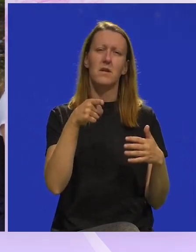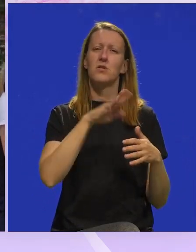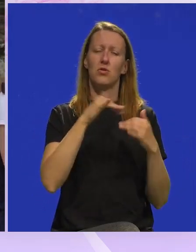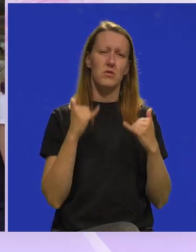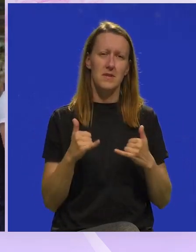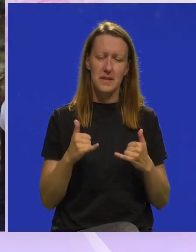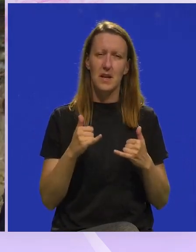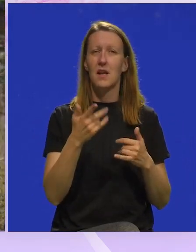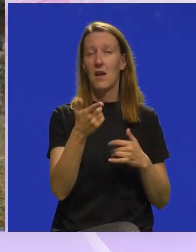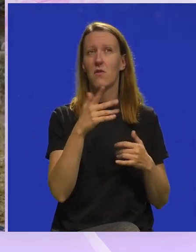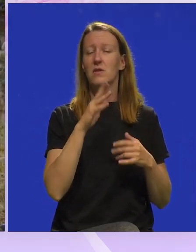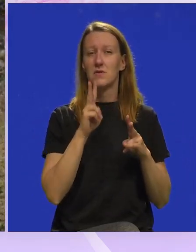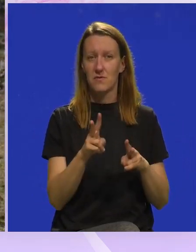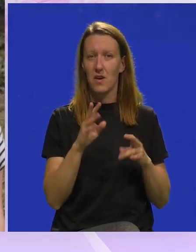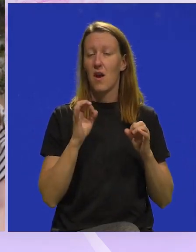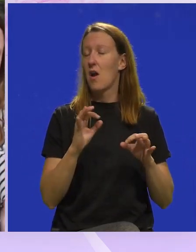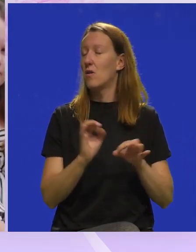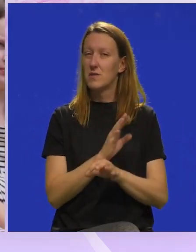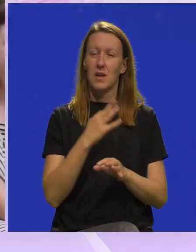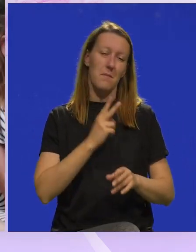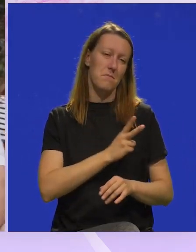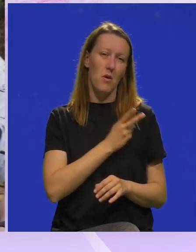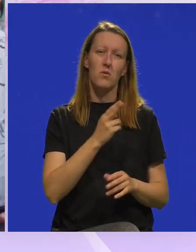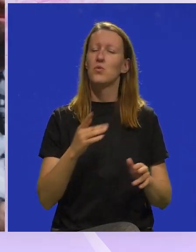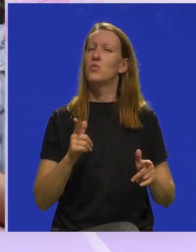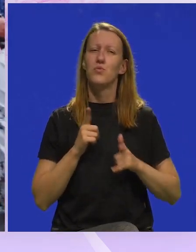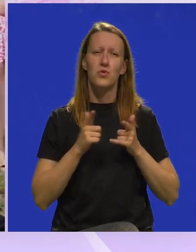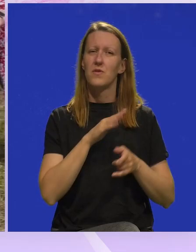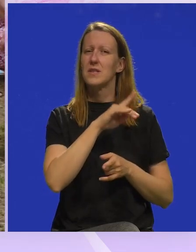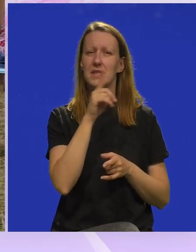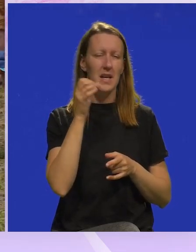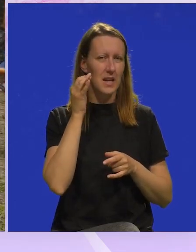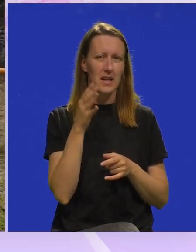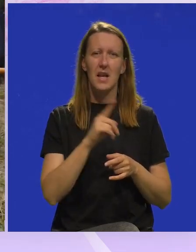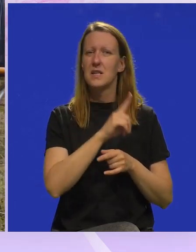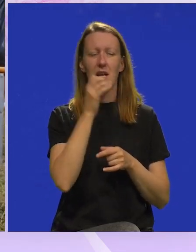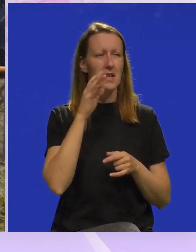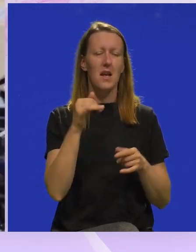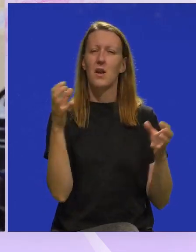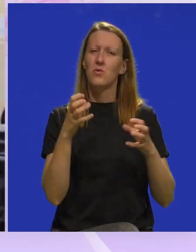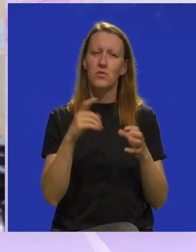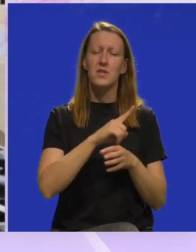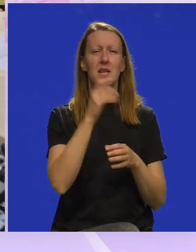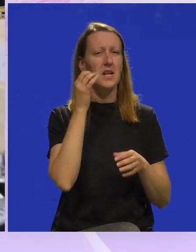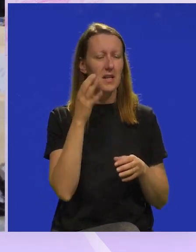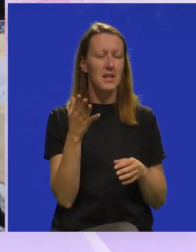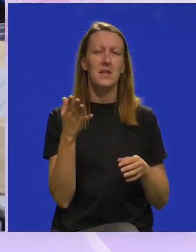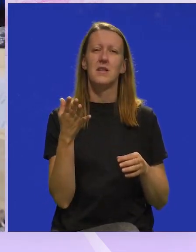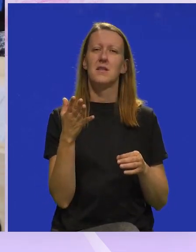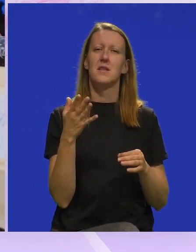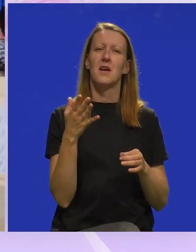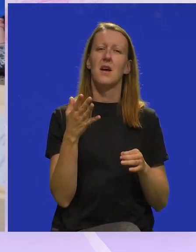do sada, i evo stvarno smo jako sretni i ponosni, uživali smo cijeli dan, cijeli dan je druženje, cijeli dan je